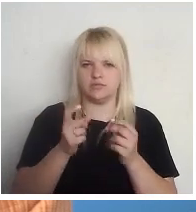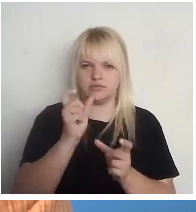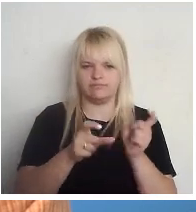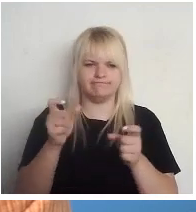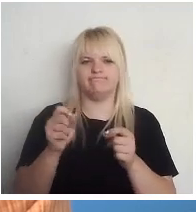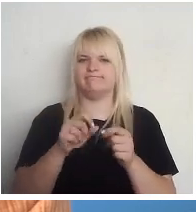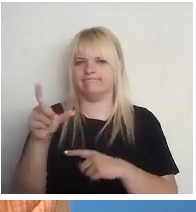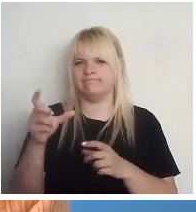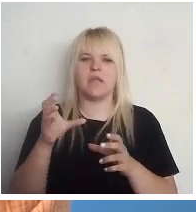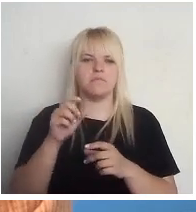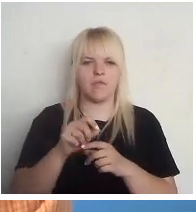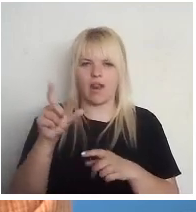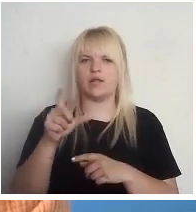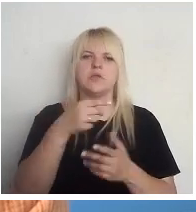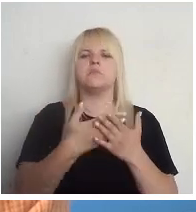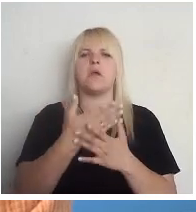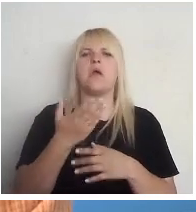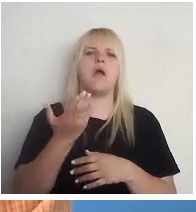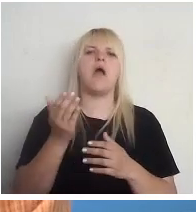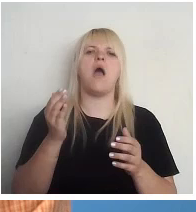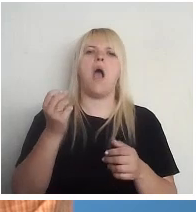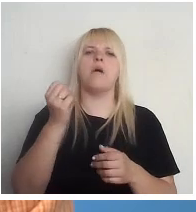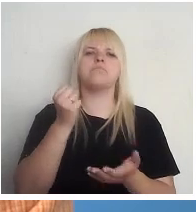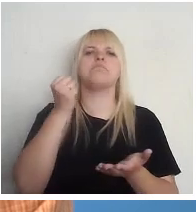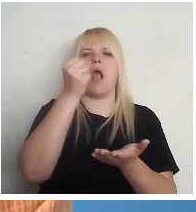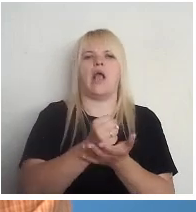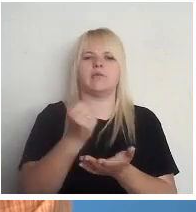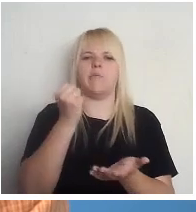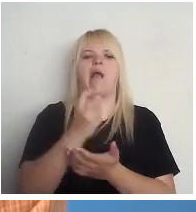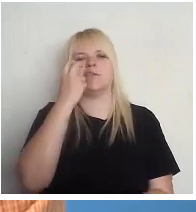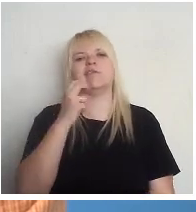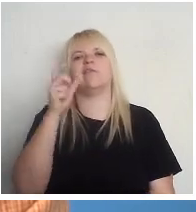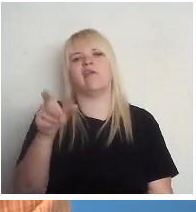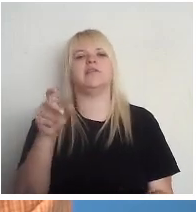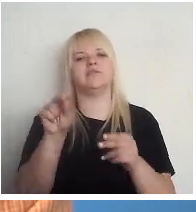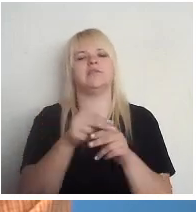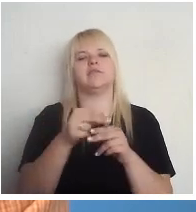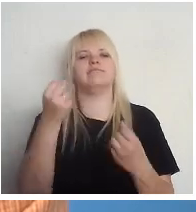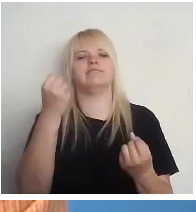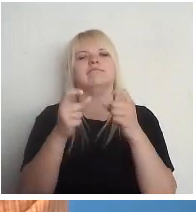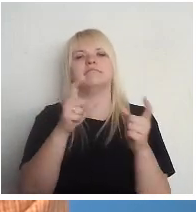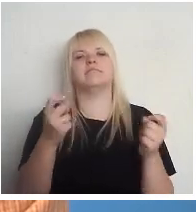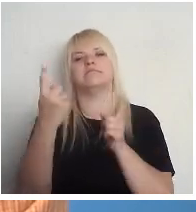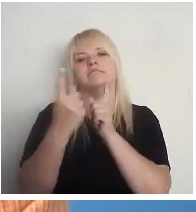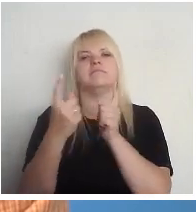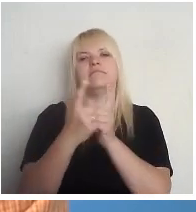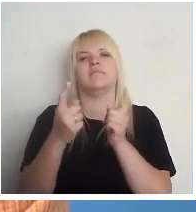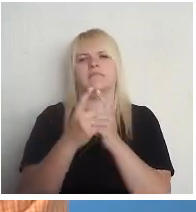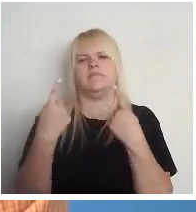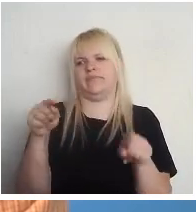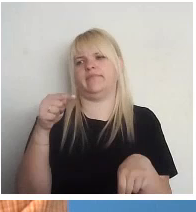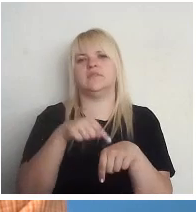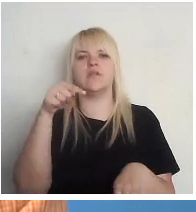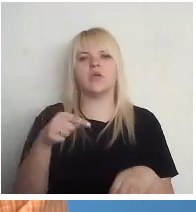mazais pagasts, kur pagastvētis satiec veikalā, pirtī, autoservisā, nu, tā kā katru trešo dienu ir savādāk sajūta, tad, kad ir